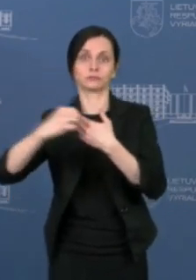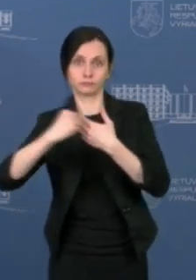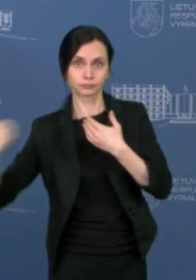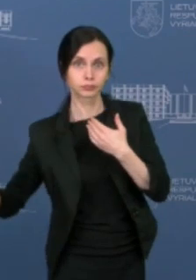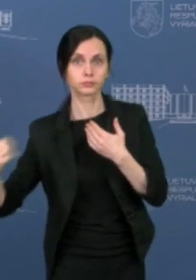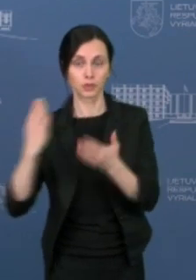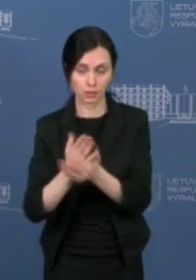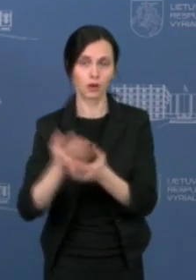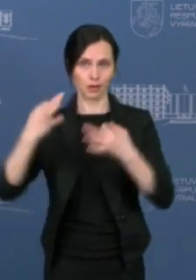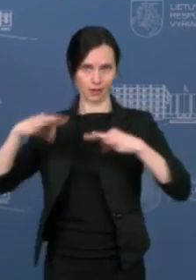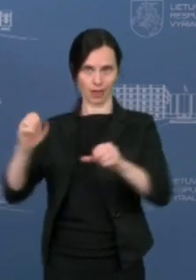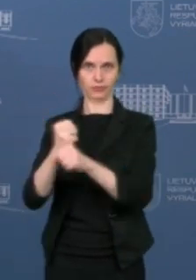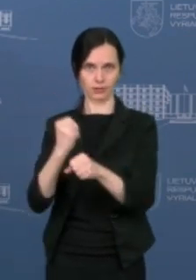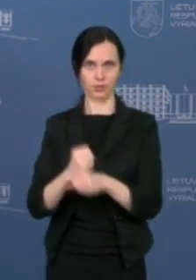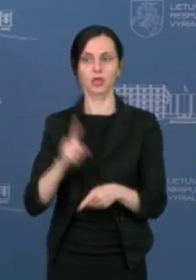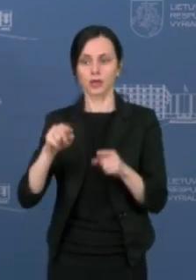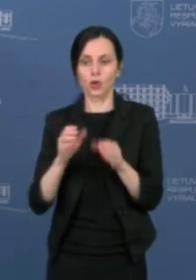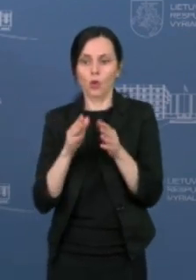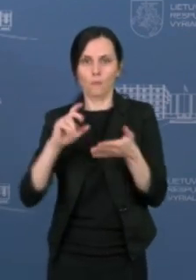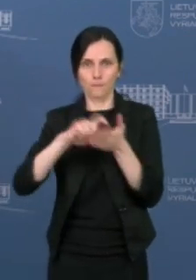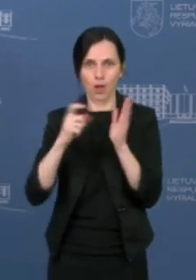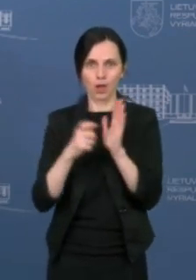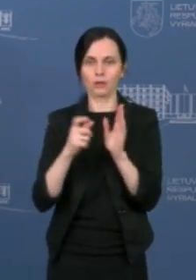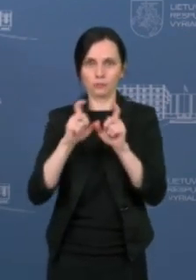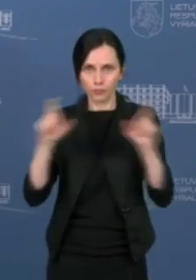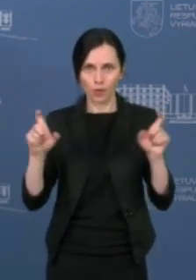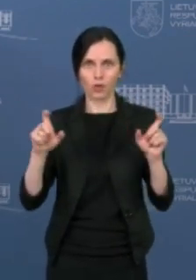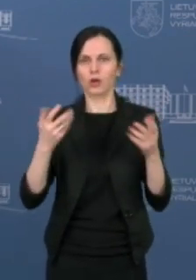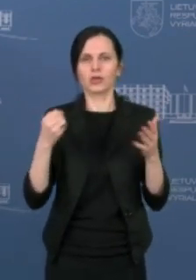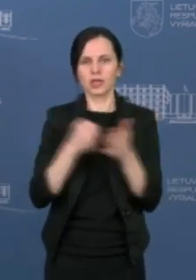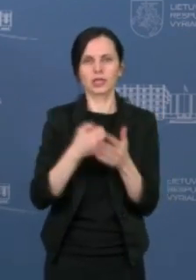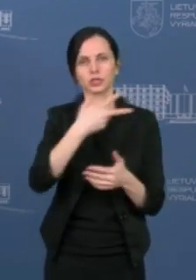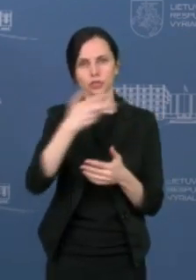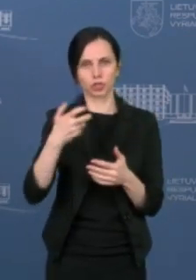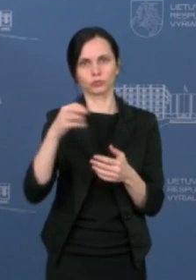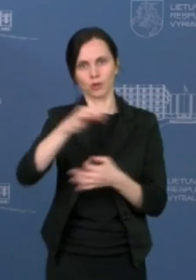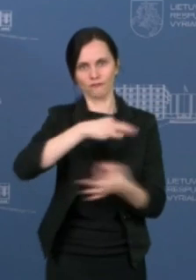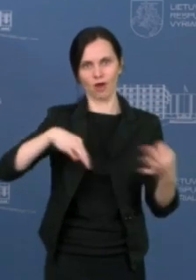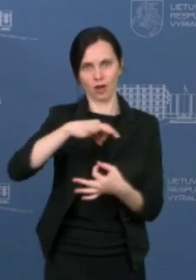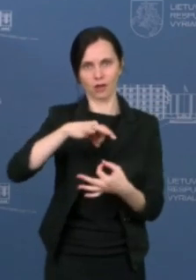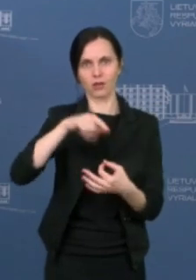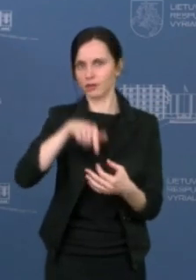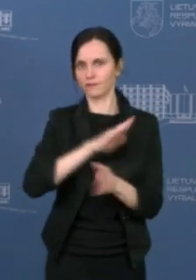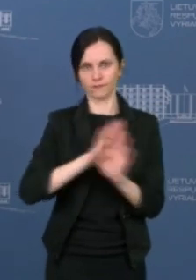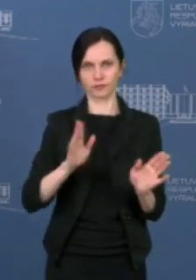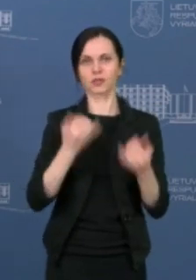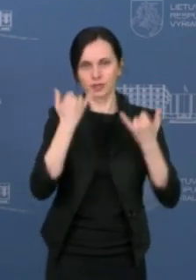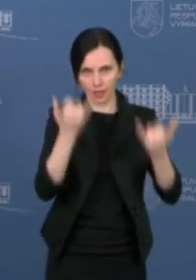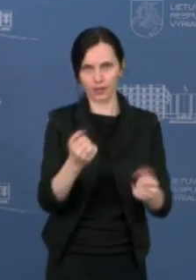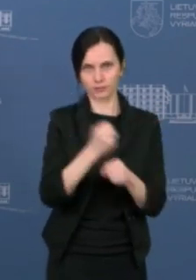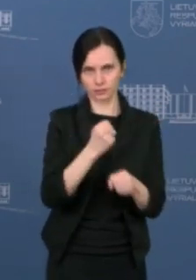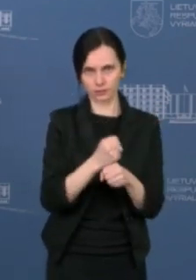jų prekybinis plotas yra iki 300 kvadratinių metrų. Į prekybinį plotą